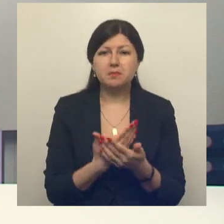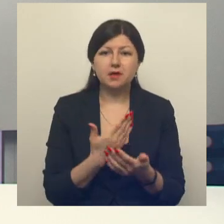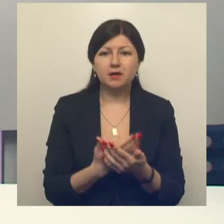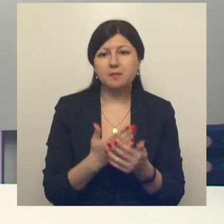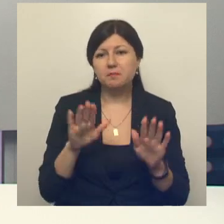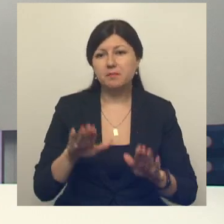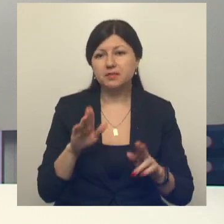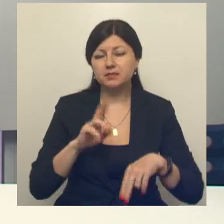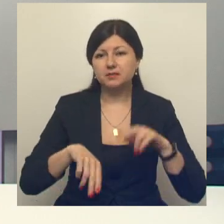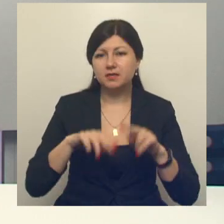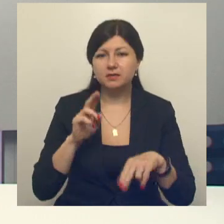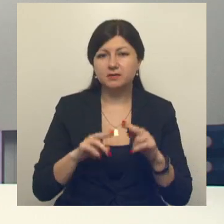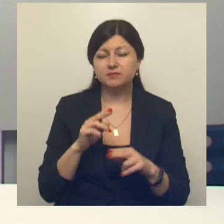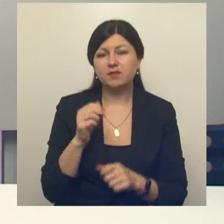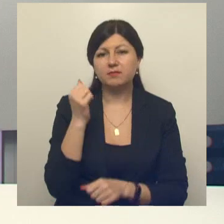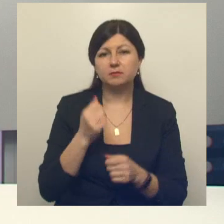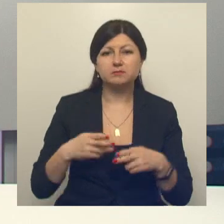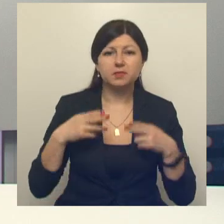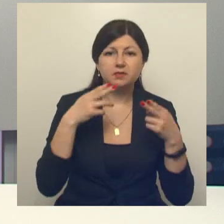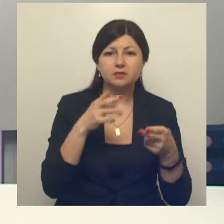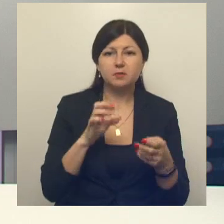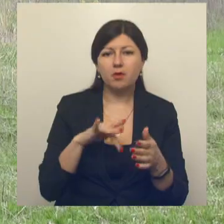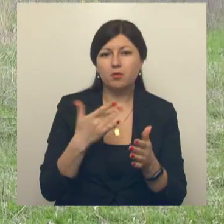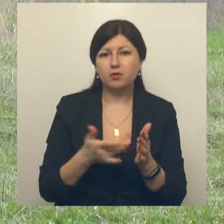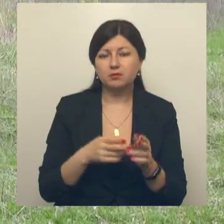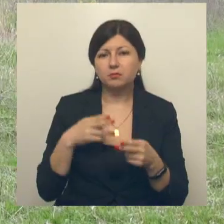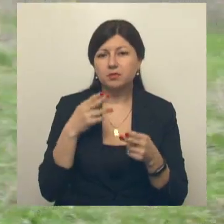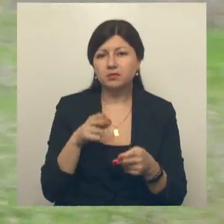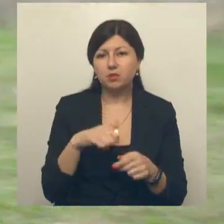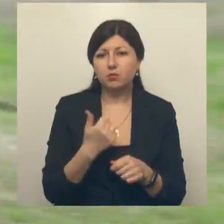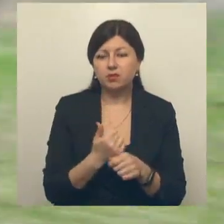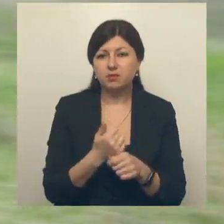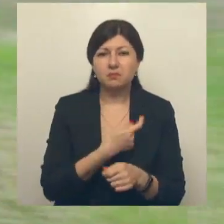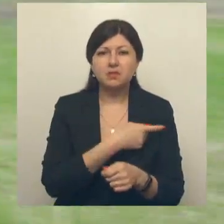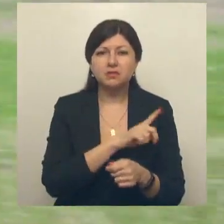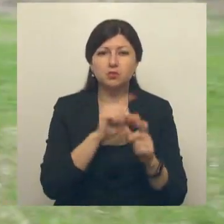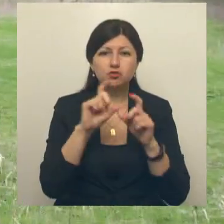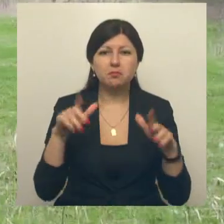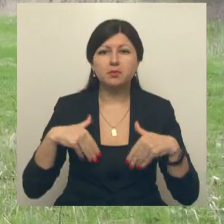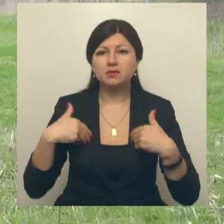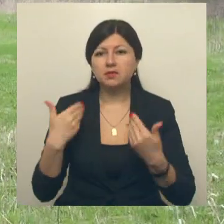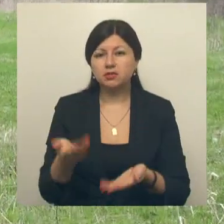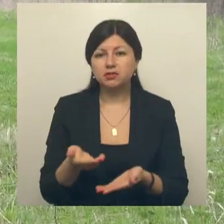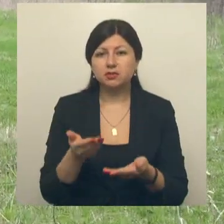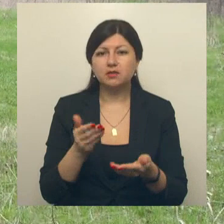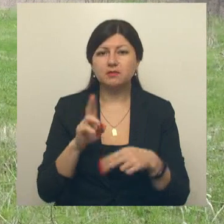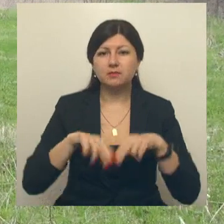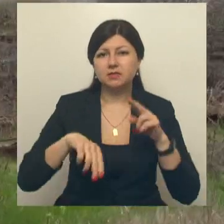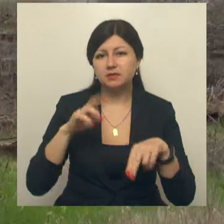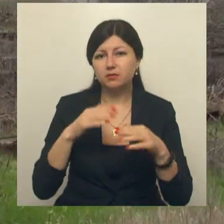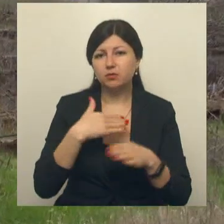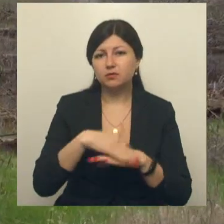строительства в рамках рабочей поездки по городу посетил губернатор. Медицинское учреждение предложили разместить на улице